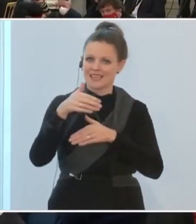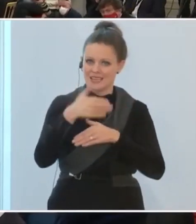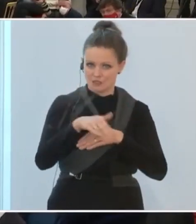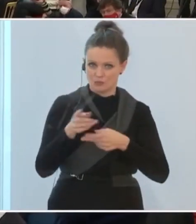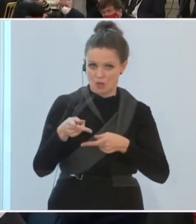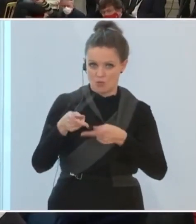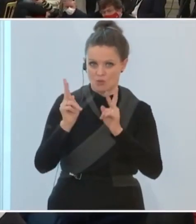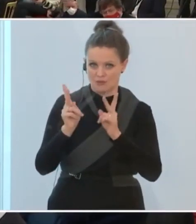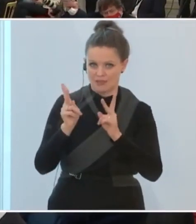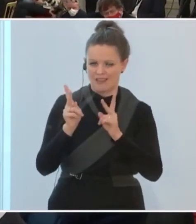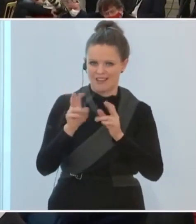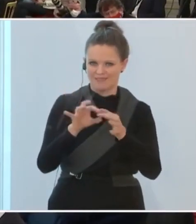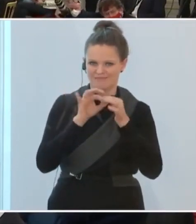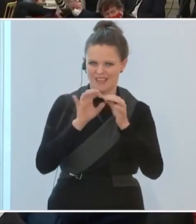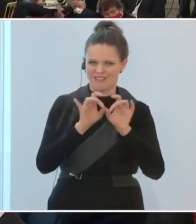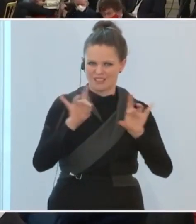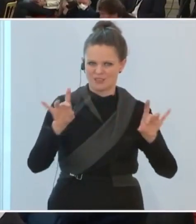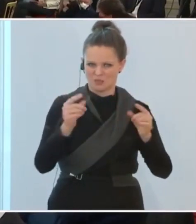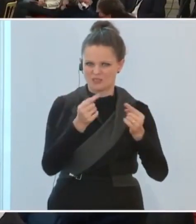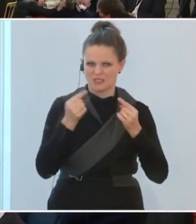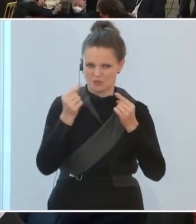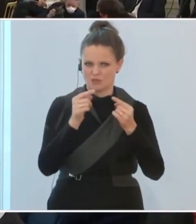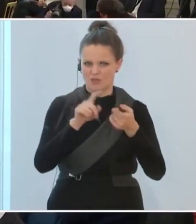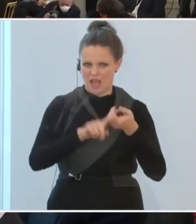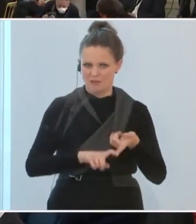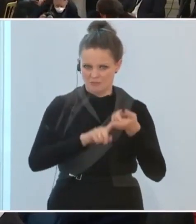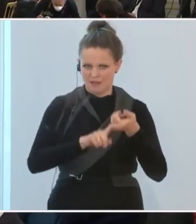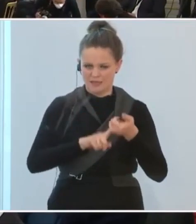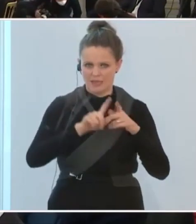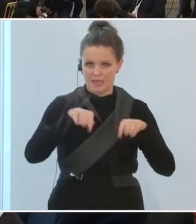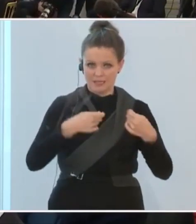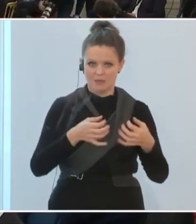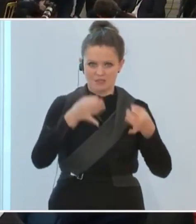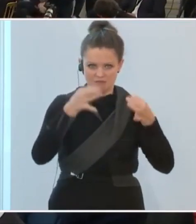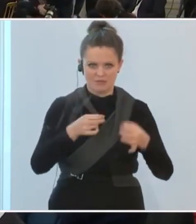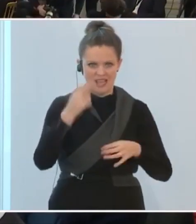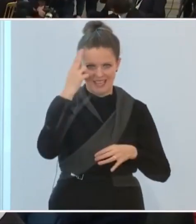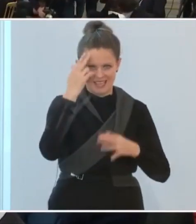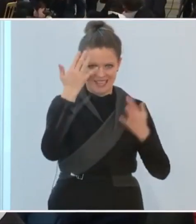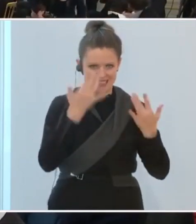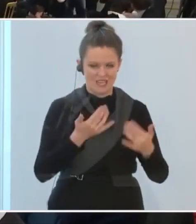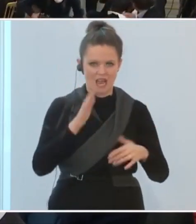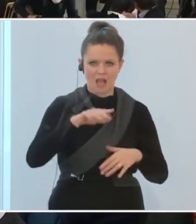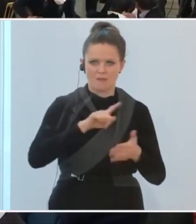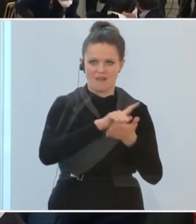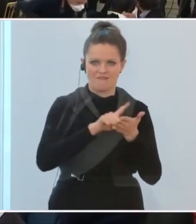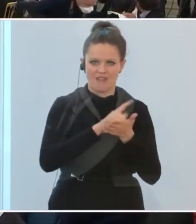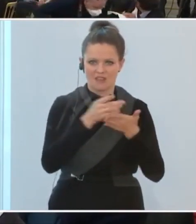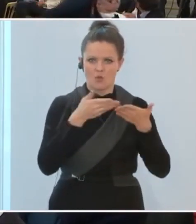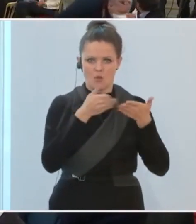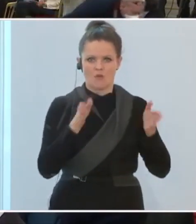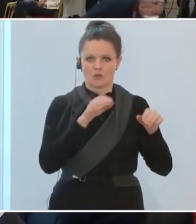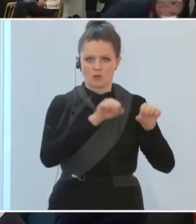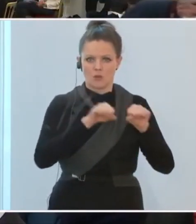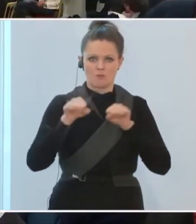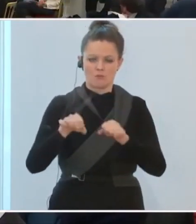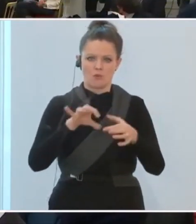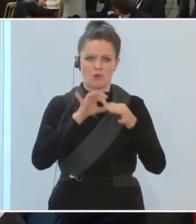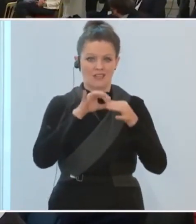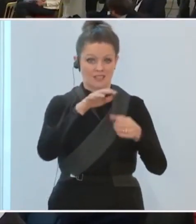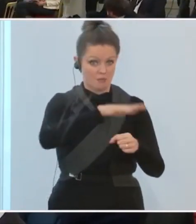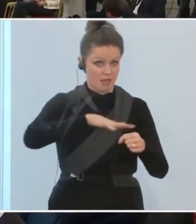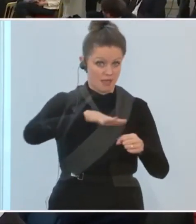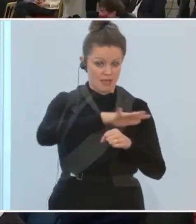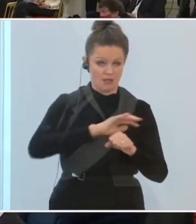Hotels. Da kommt es ja aufs Infektionsgeschehen an. Da würde mich interessieren, gibt es eine konkrete Kennzahl, ab wann dann eine Öffnung wieder möglich sein wird in diesem Bereich?